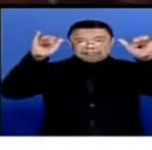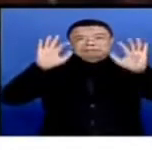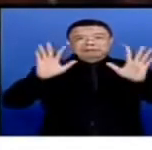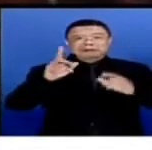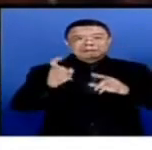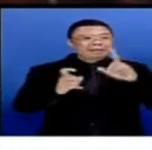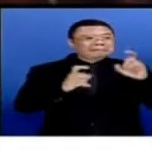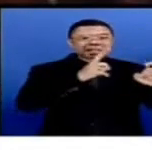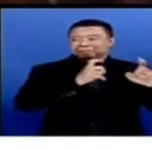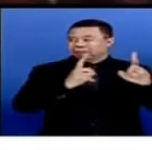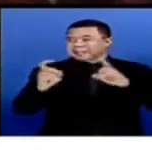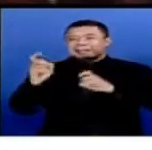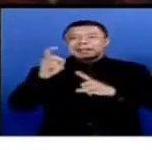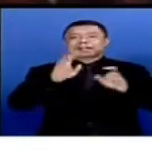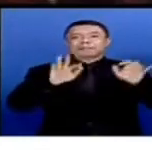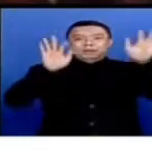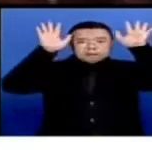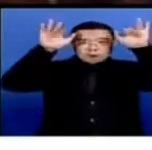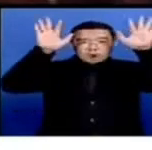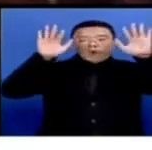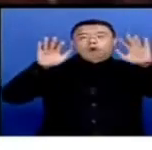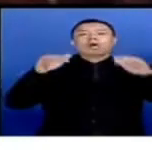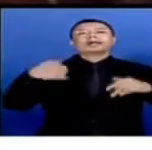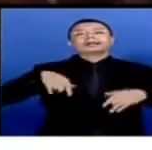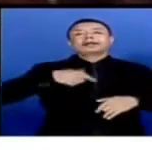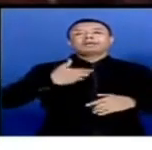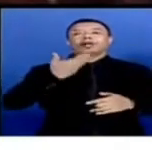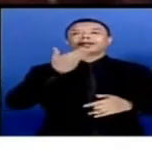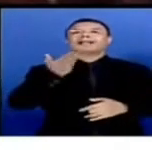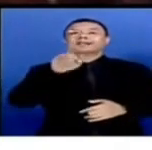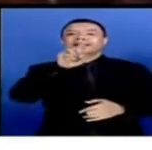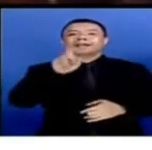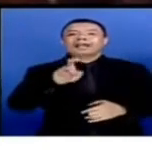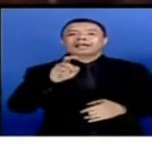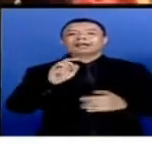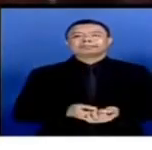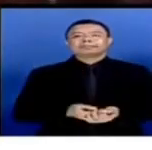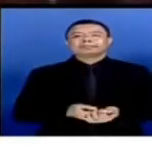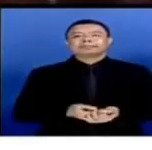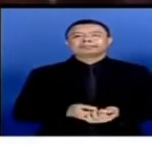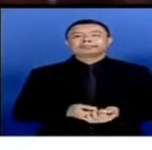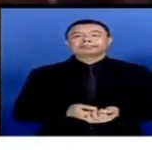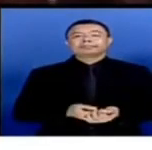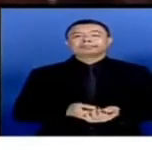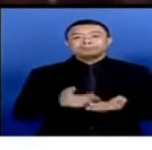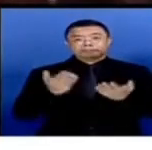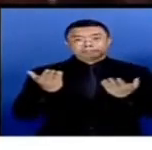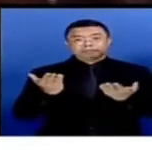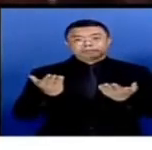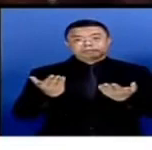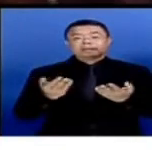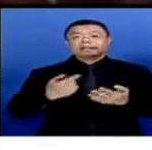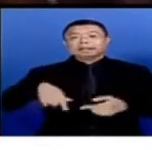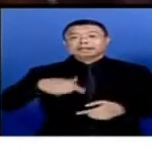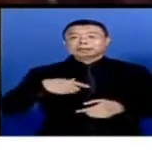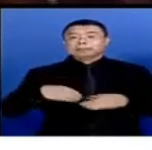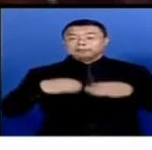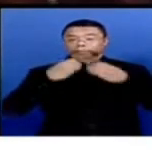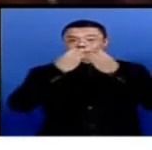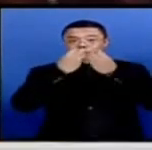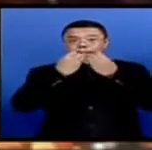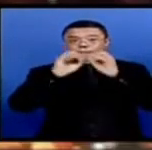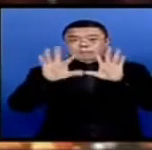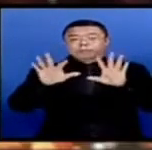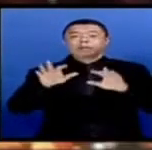banyak mati terpapar PMK di Ponorogo, Jawa Timur? Kami sudah terhubung dengan rekan kami, Aris. Berikutnya pemirsa, kami sampaikan